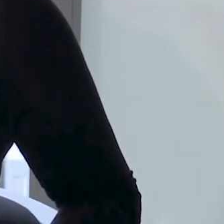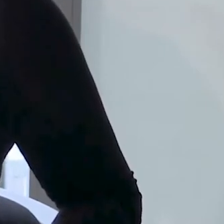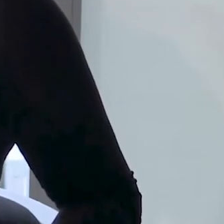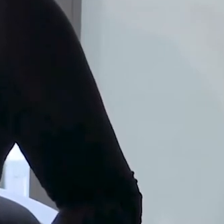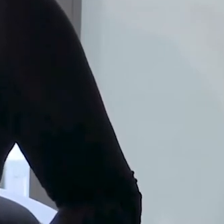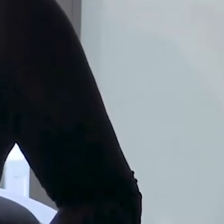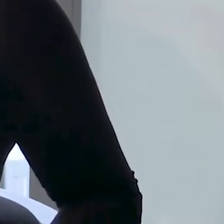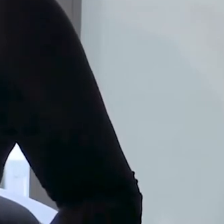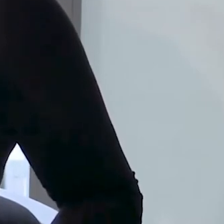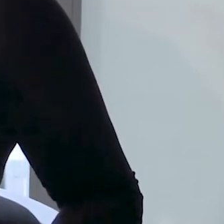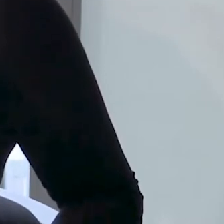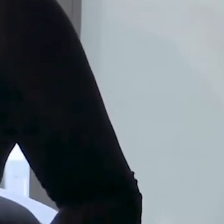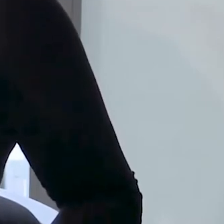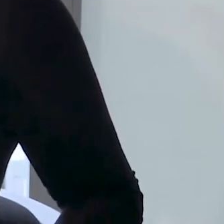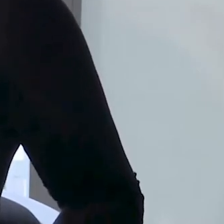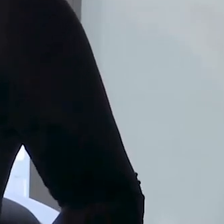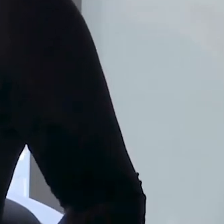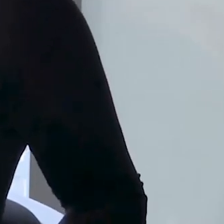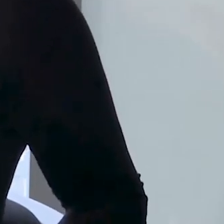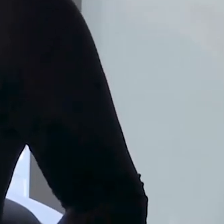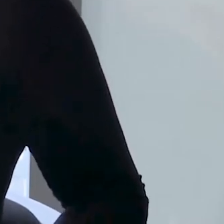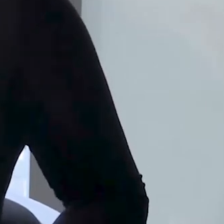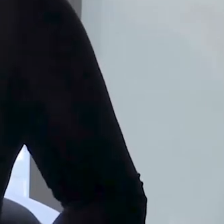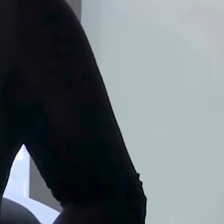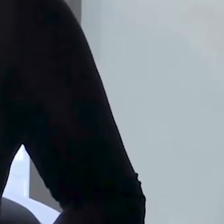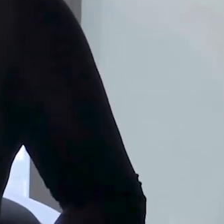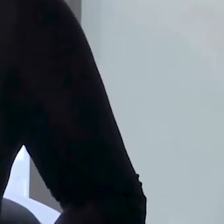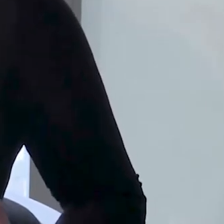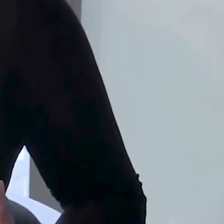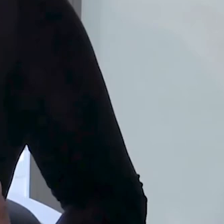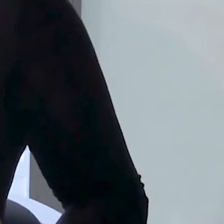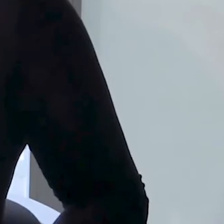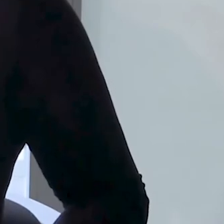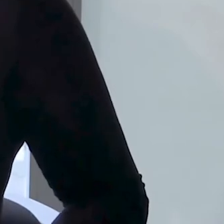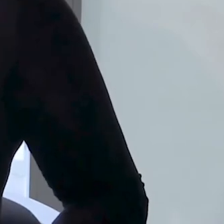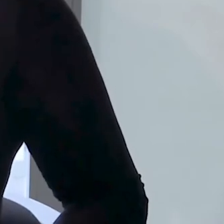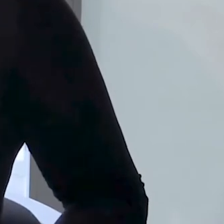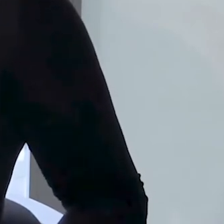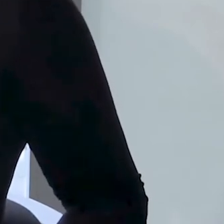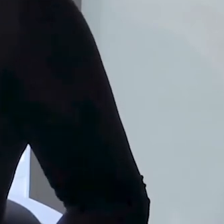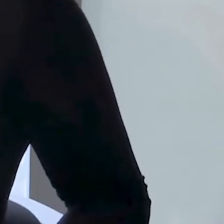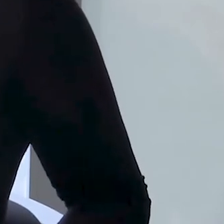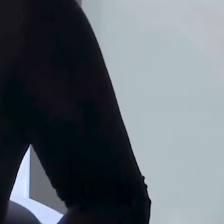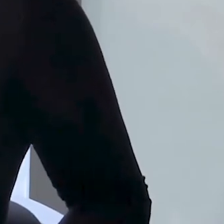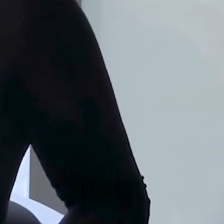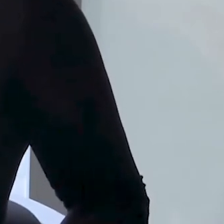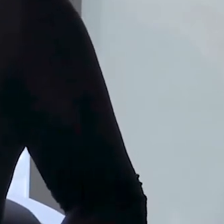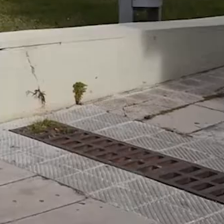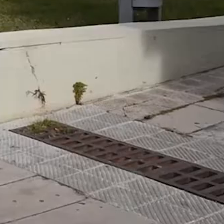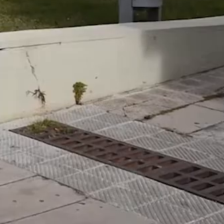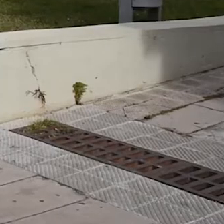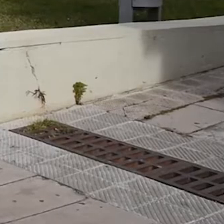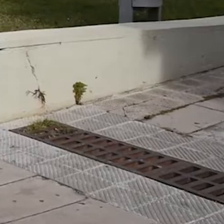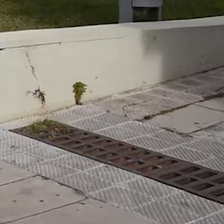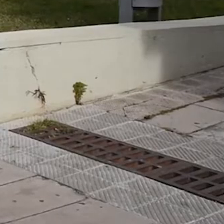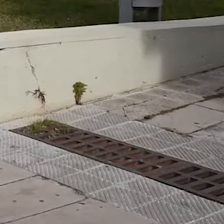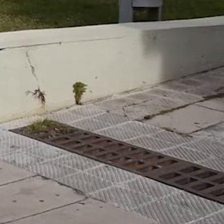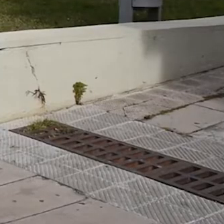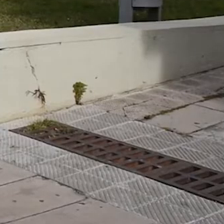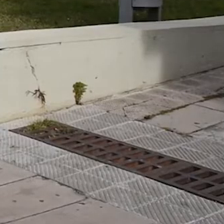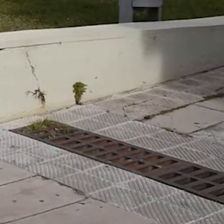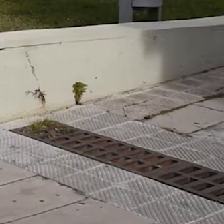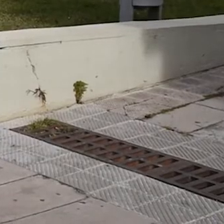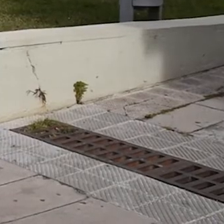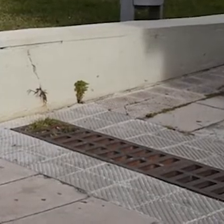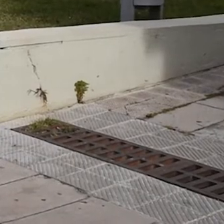és que ara et voldria abraçar». Llavors va dir «bé, doncs fem-nos una abraçada». Llavors aquesta emotivitat i sí, sí, ens la vam fer i va ser